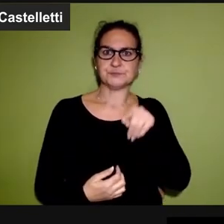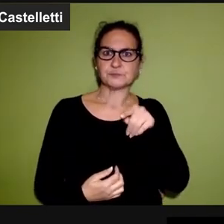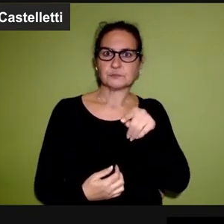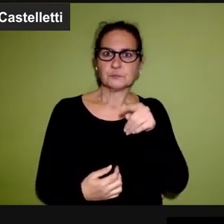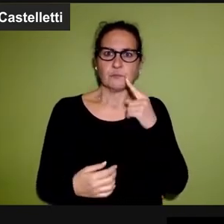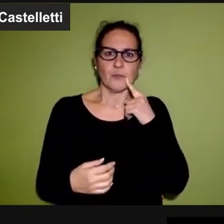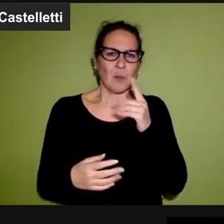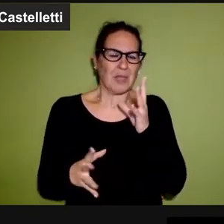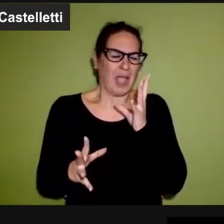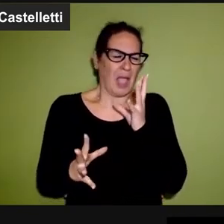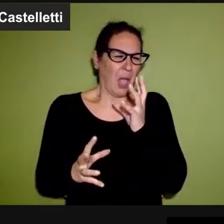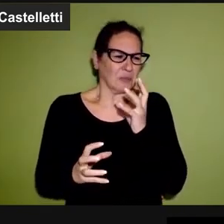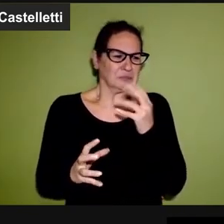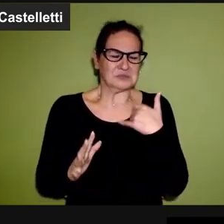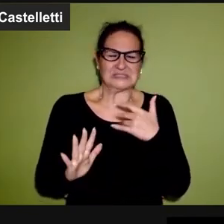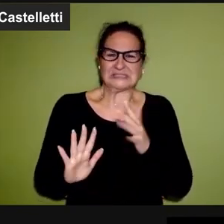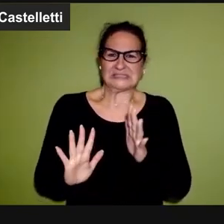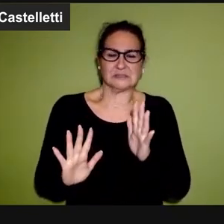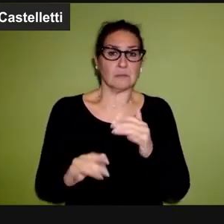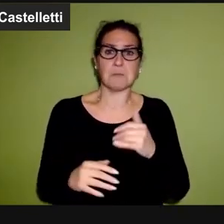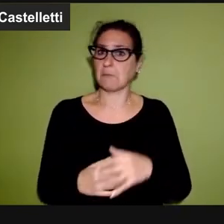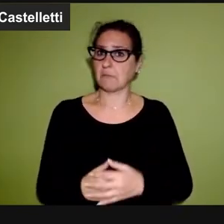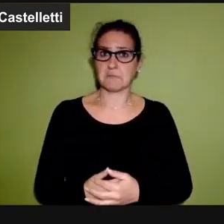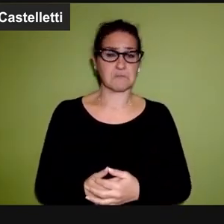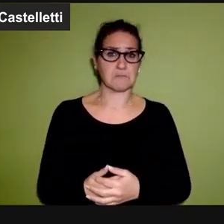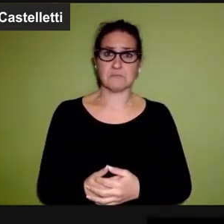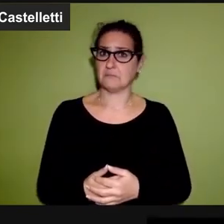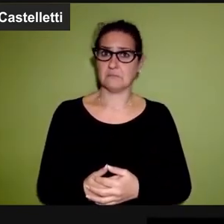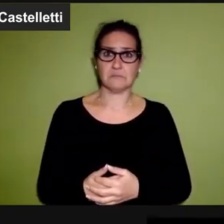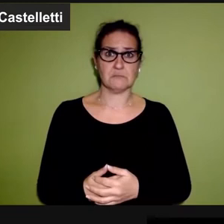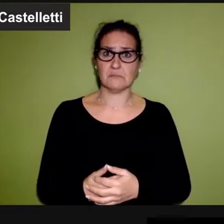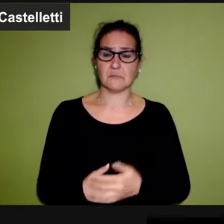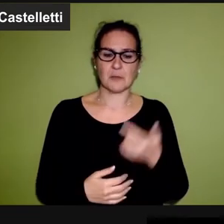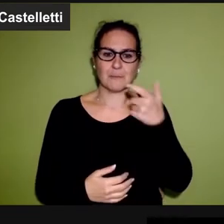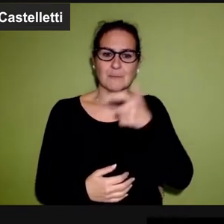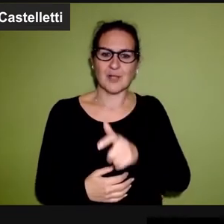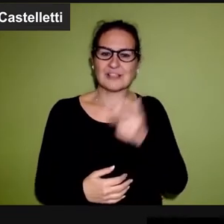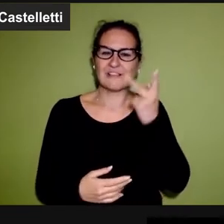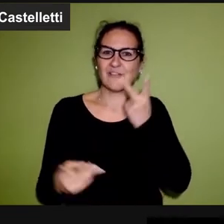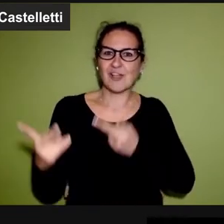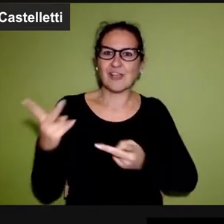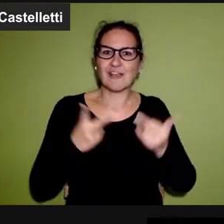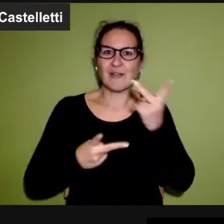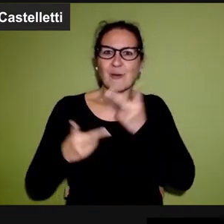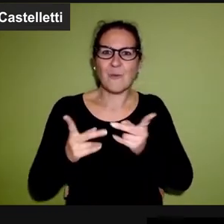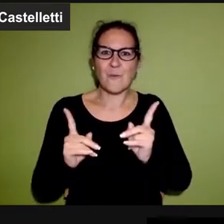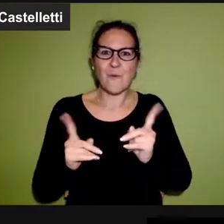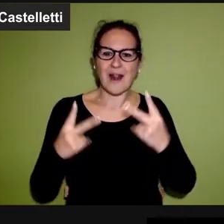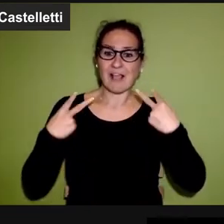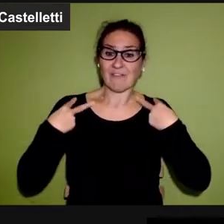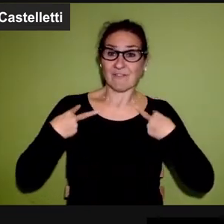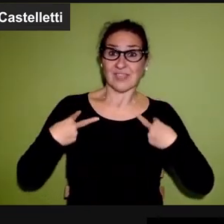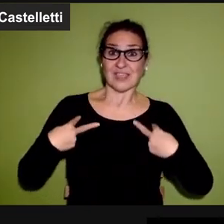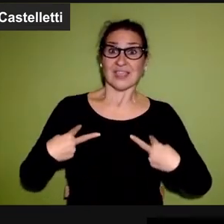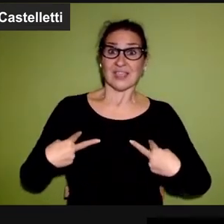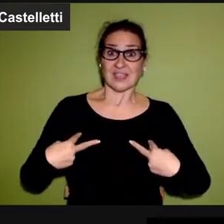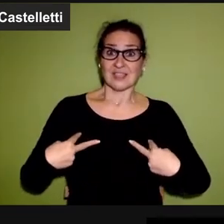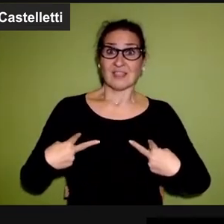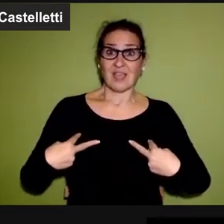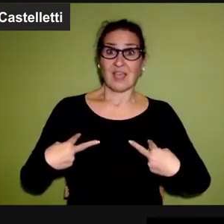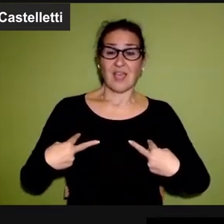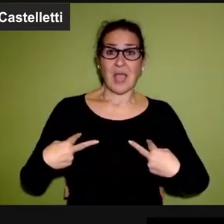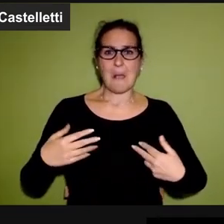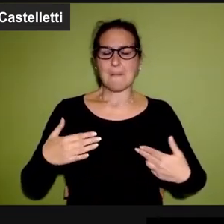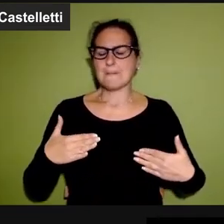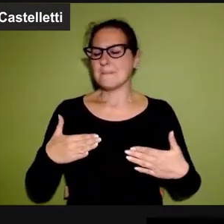ciò non è lugubre, perché è invece la ricerca di poter vivere quello che si